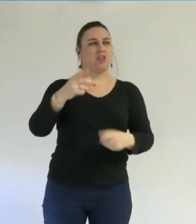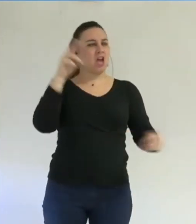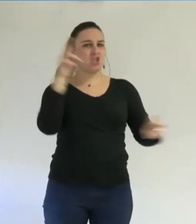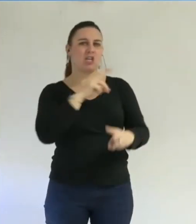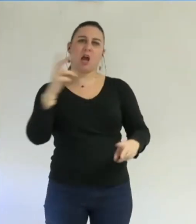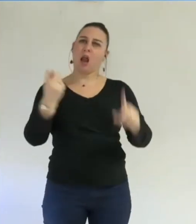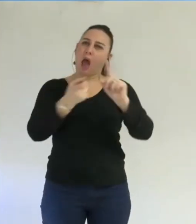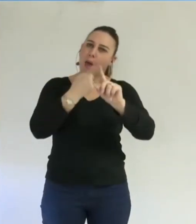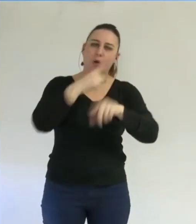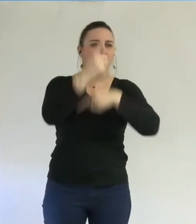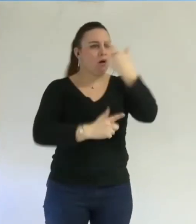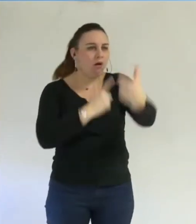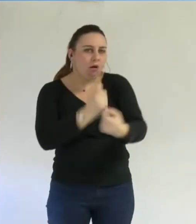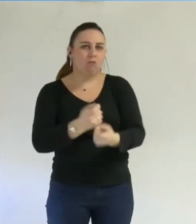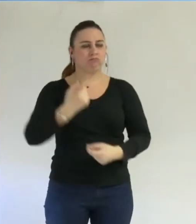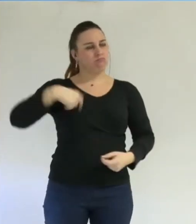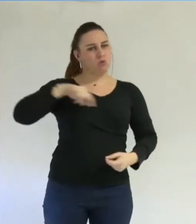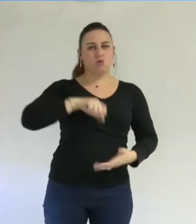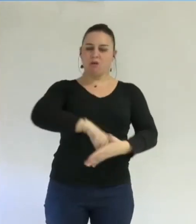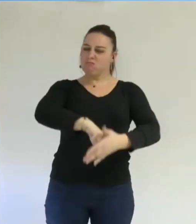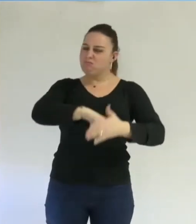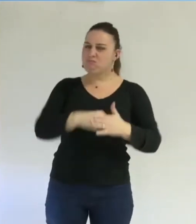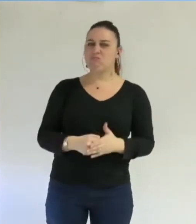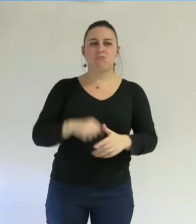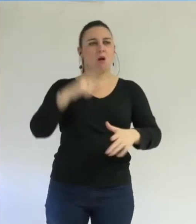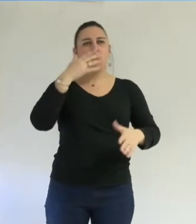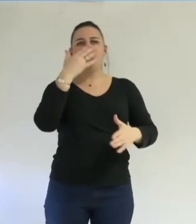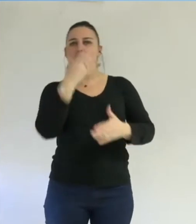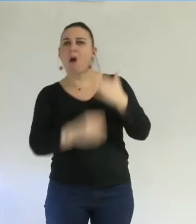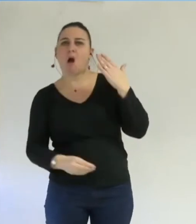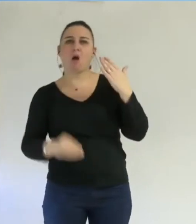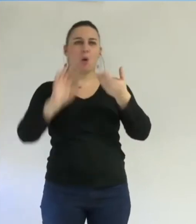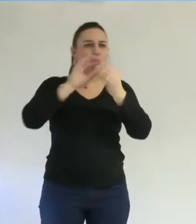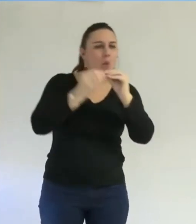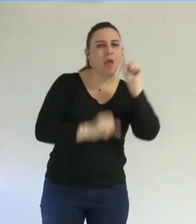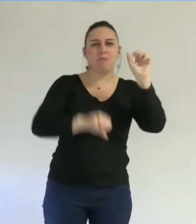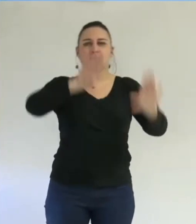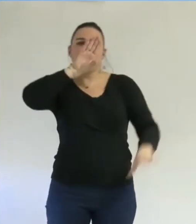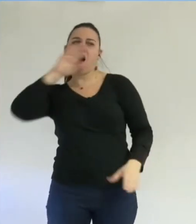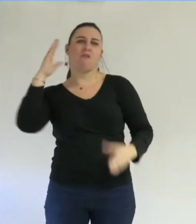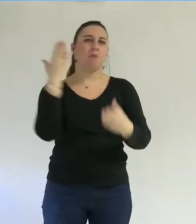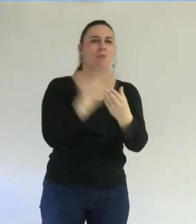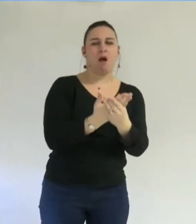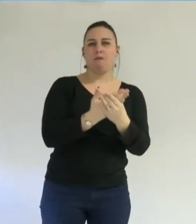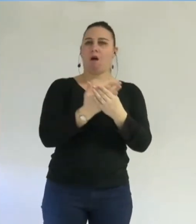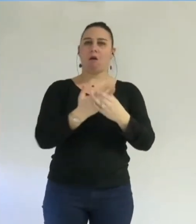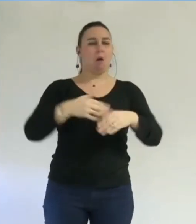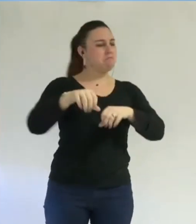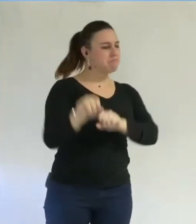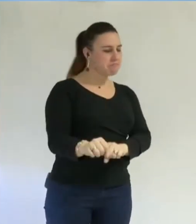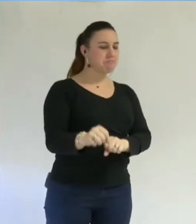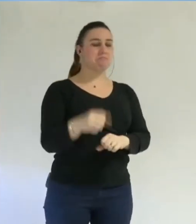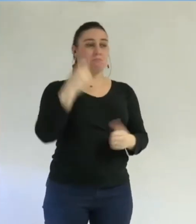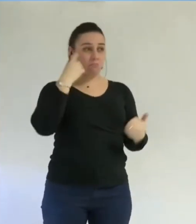ils étaient implacables à l'égard de tous les manquements qui pouvaient intervenir dans la gestion publique de la part des élus,